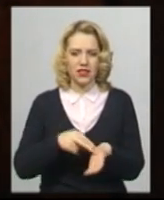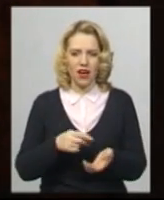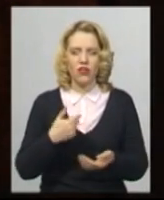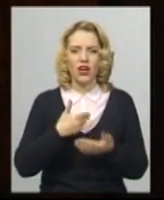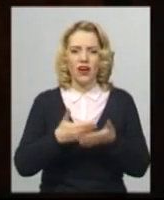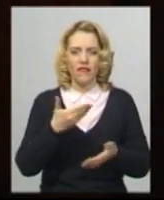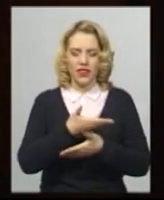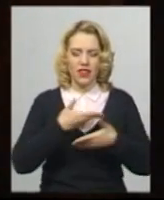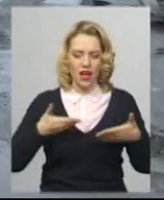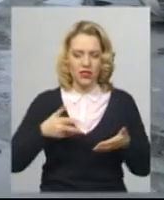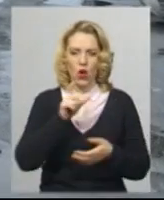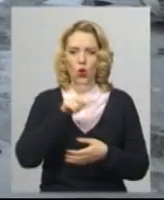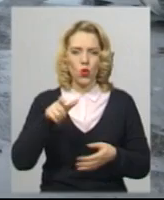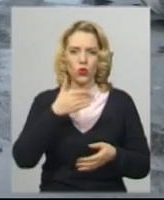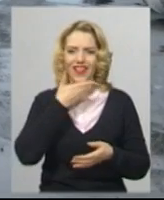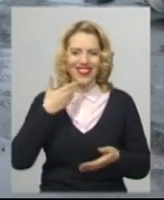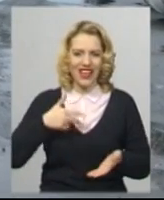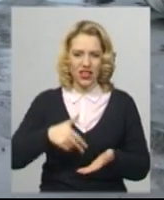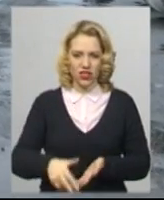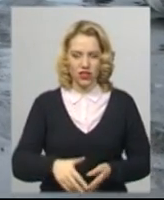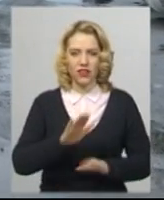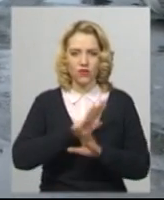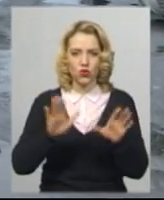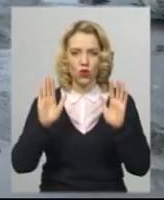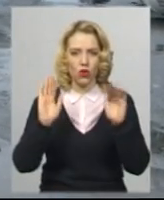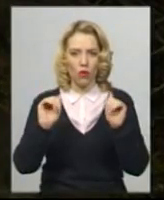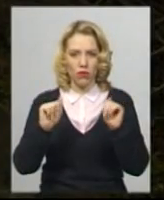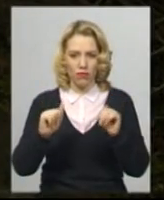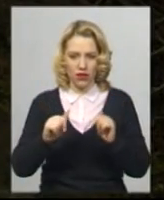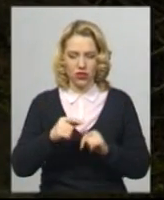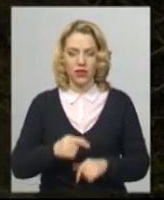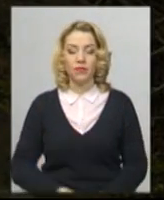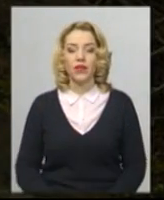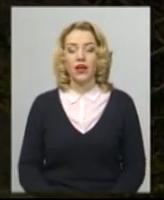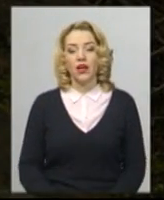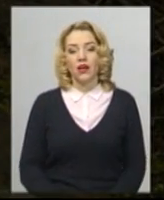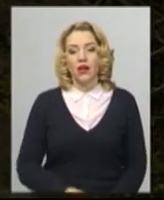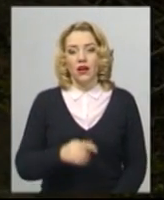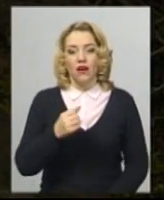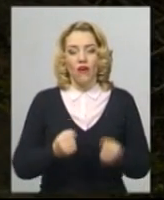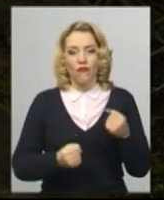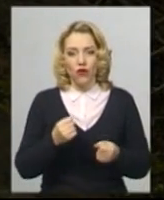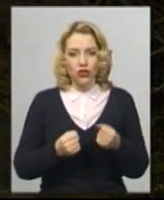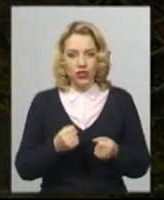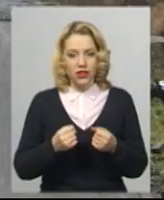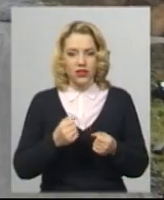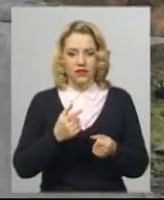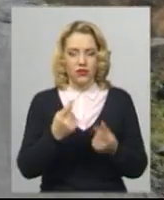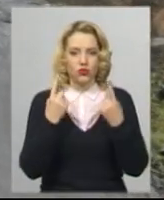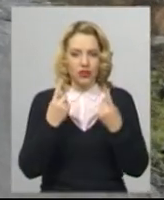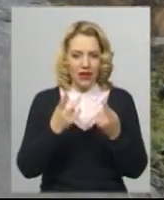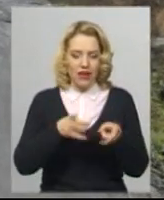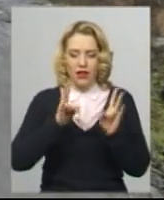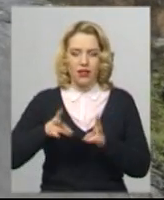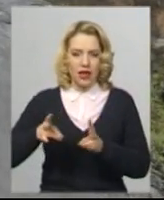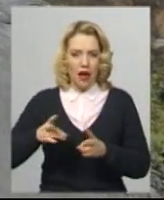випускай дозволюєш. За словами Сергія Кушніра, водій легковика, що потрапив у ДТП, суттєвих травм не зазнав. Із ним у